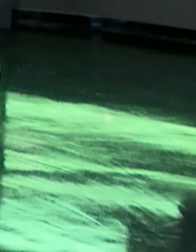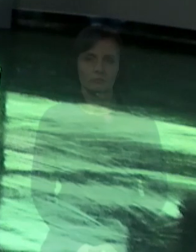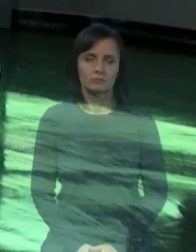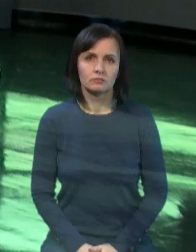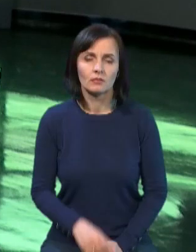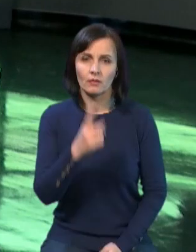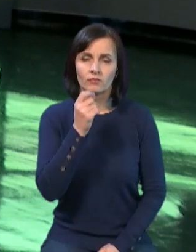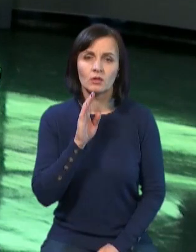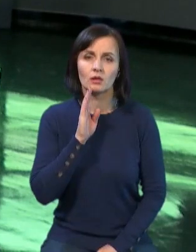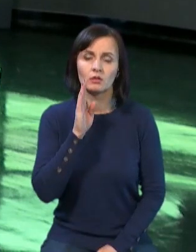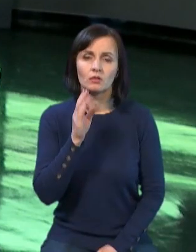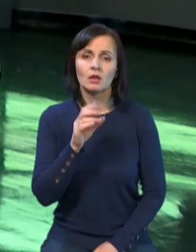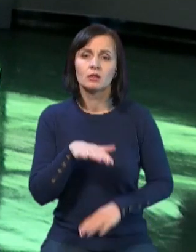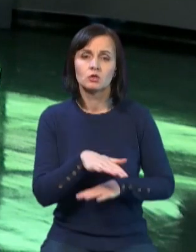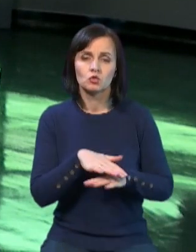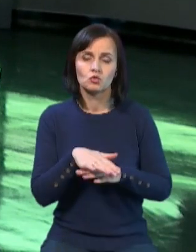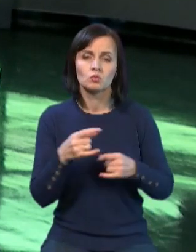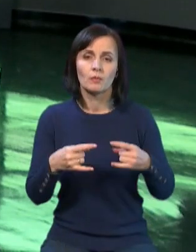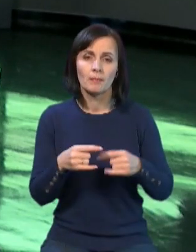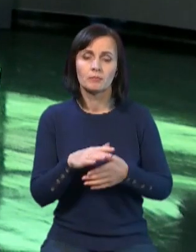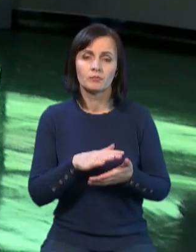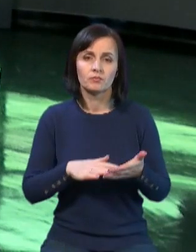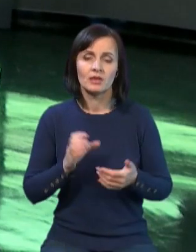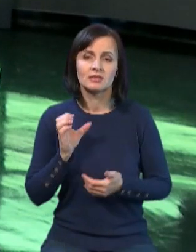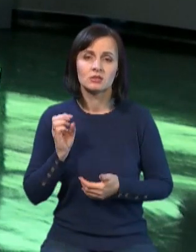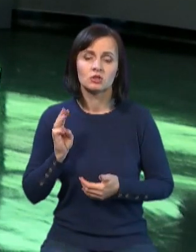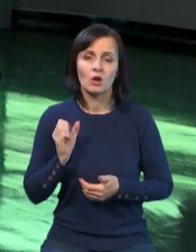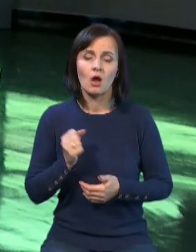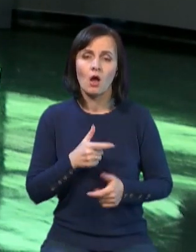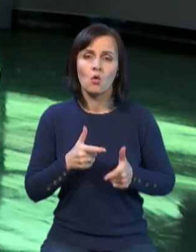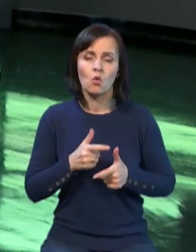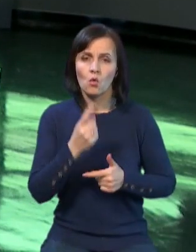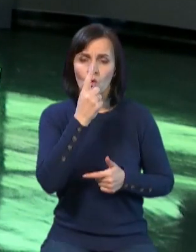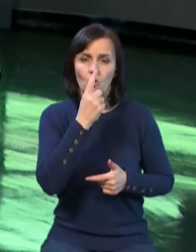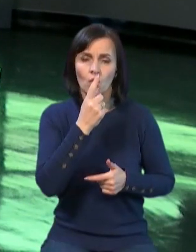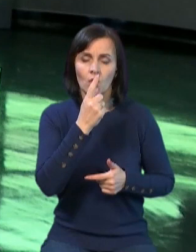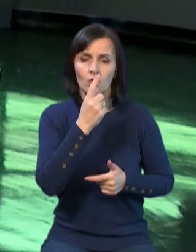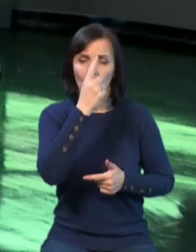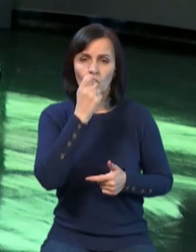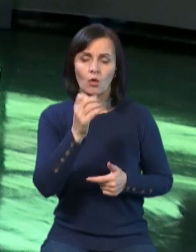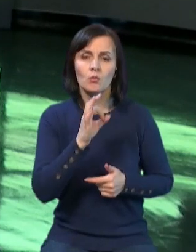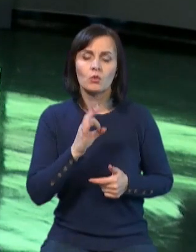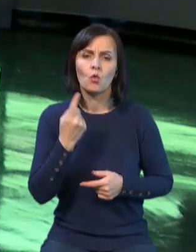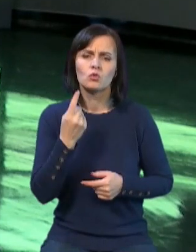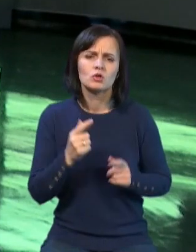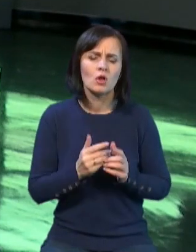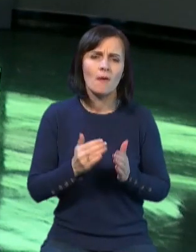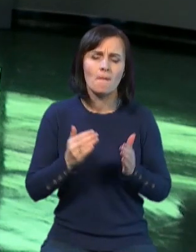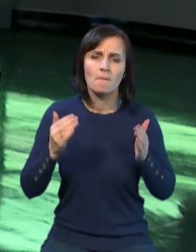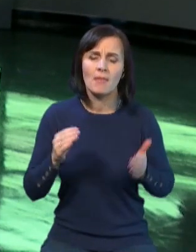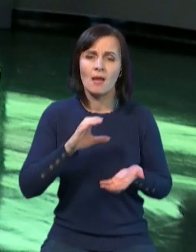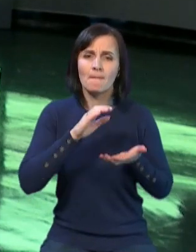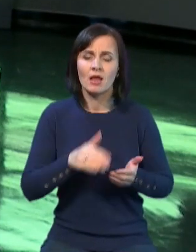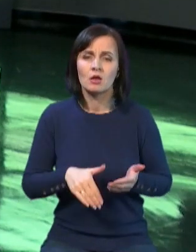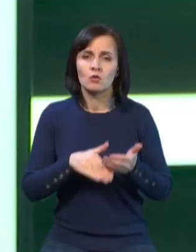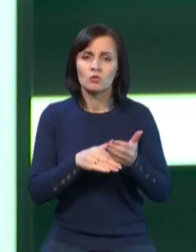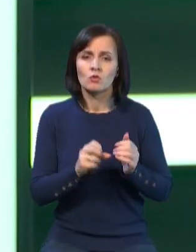Інформаційний ранок на Суспільному триває. США готується оголосити про один із найбільших пакетів військової допомоги Україні в п